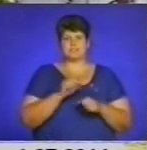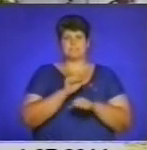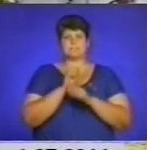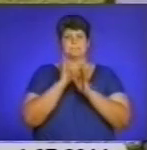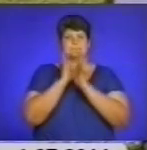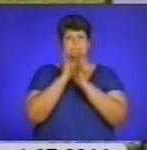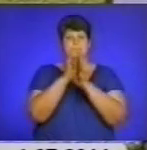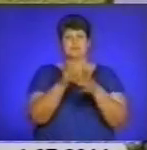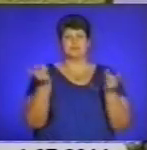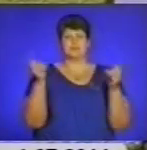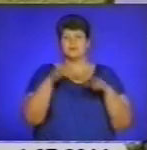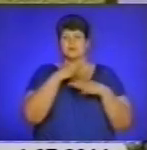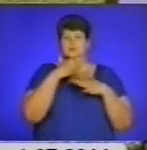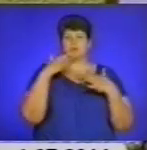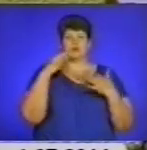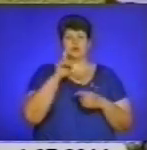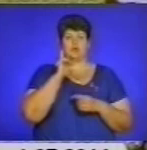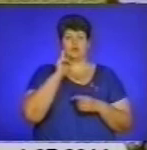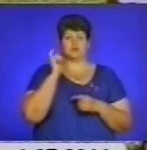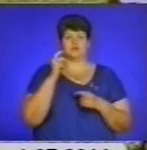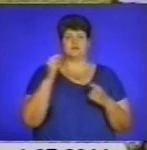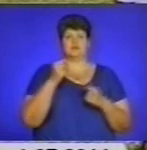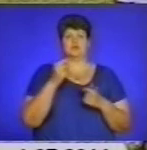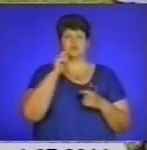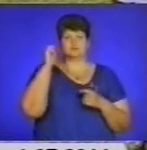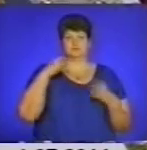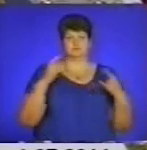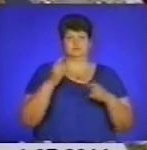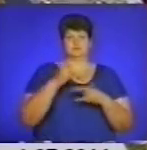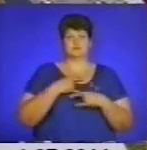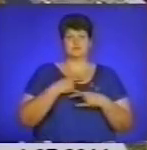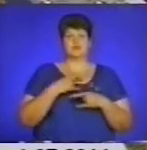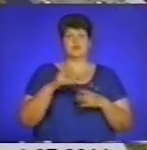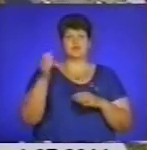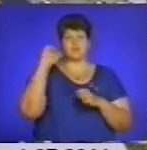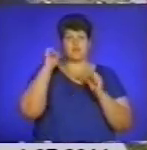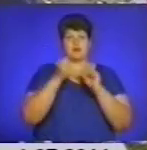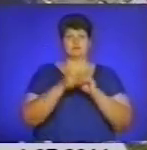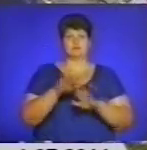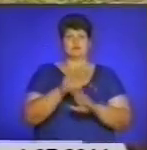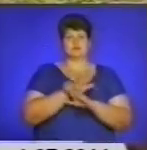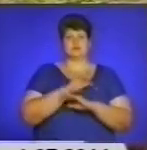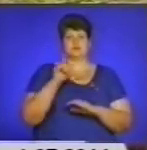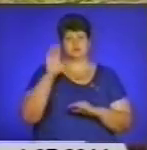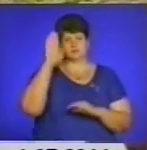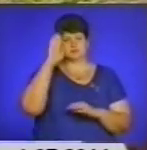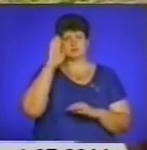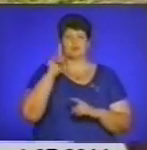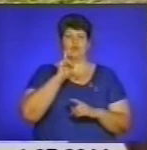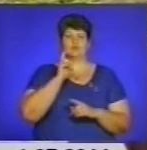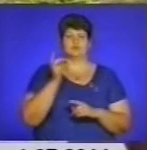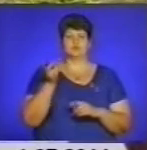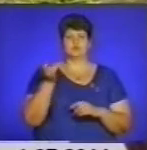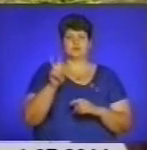зібралося дуже багато молоді у національних строях. В пам'ять про загиблих героїв уся молодь прийшла у вишиванках. Разом із своїми